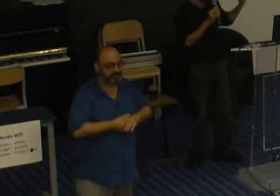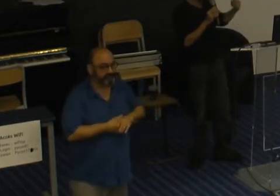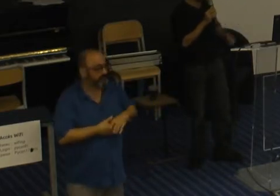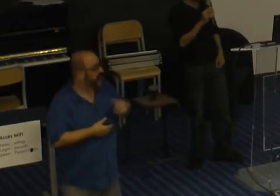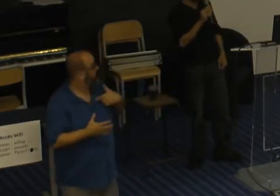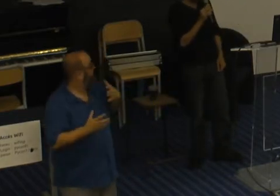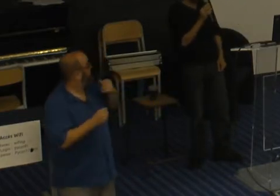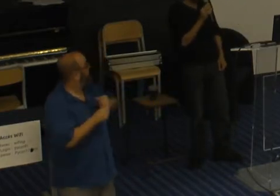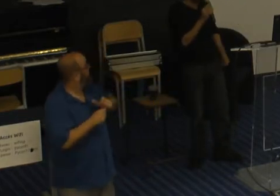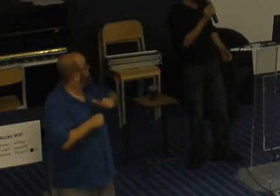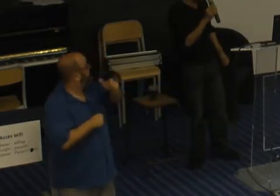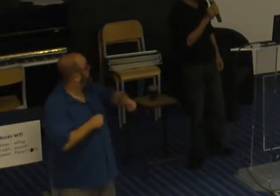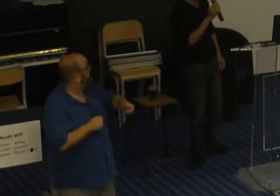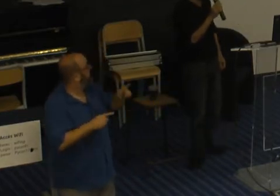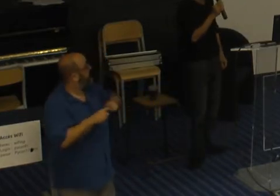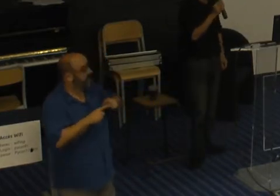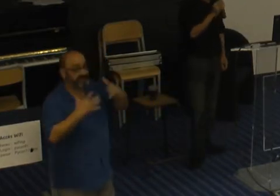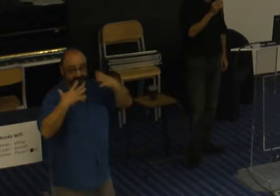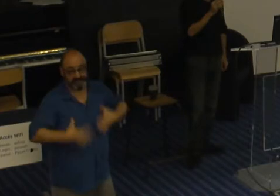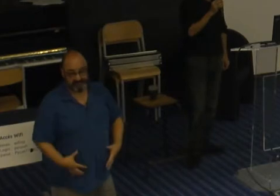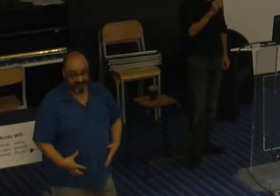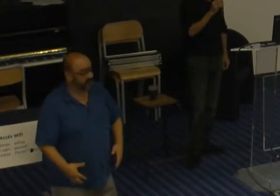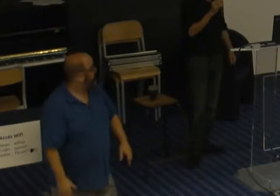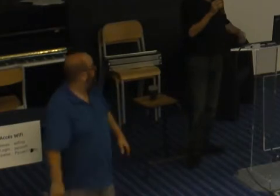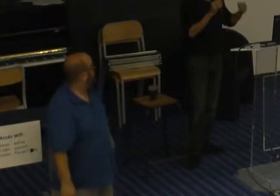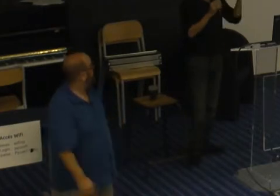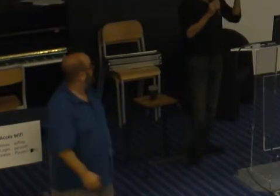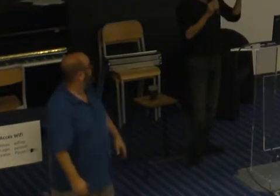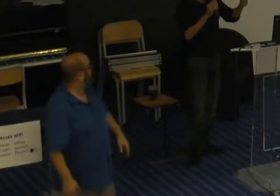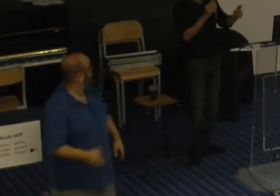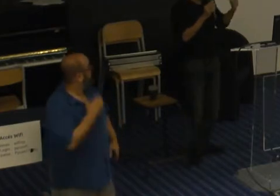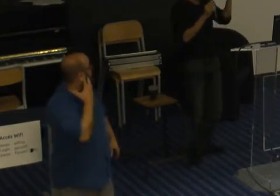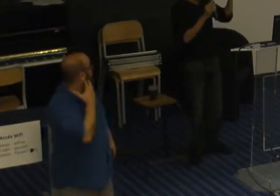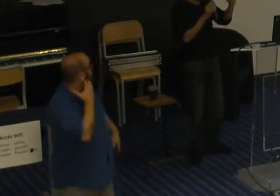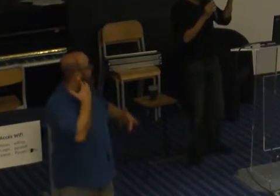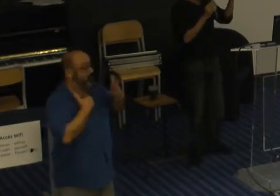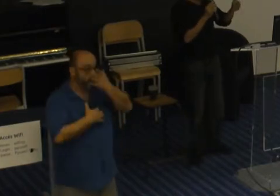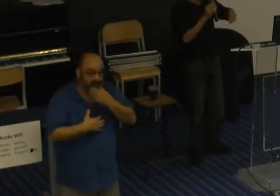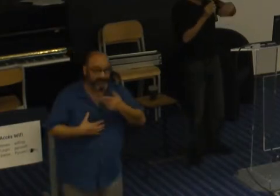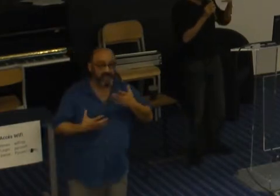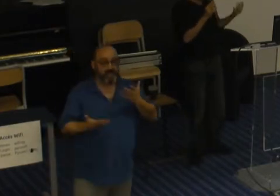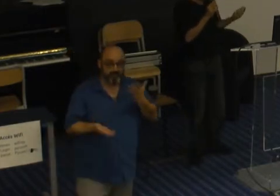sur les distributions sur le physique. Il y aussi ça, la beauté, le poids, la taille, tout ça joue.